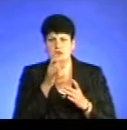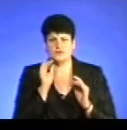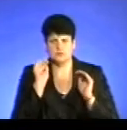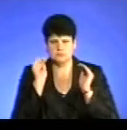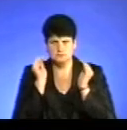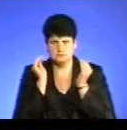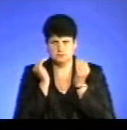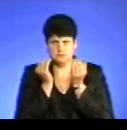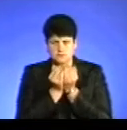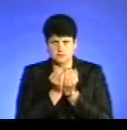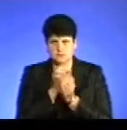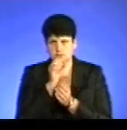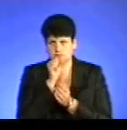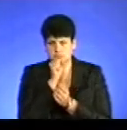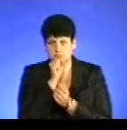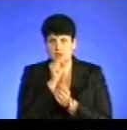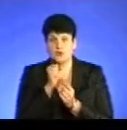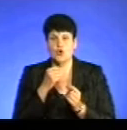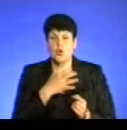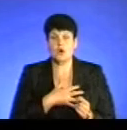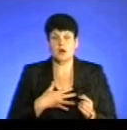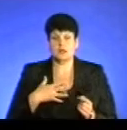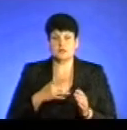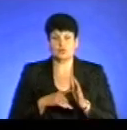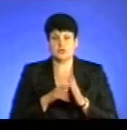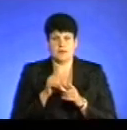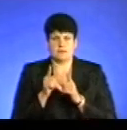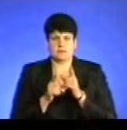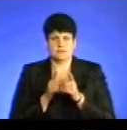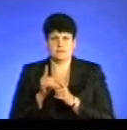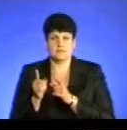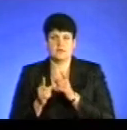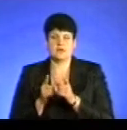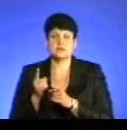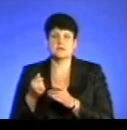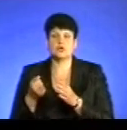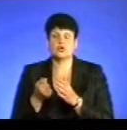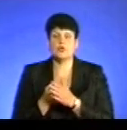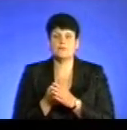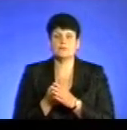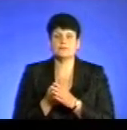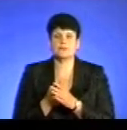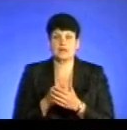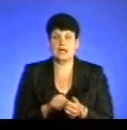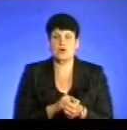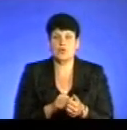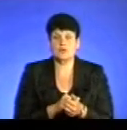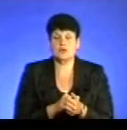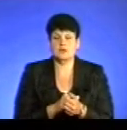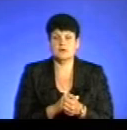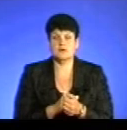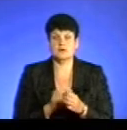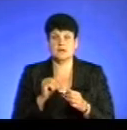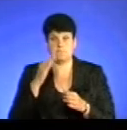собі, тобто вони замикаються в собі, тому що вже організм починає перебудовуватися, відповідно до наркотика. І